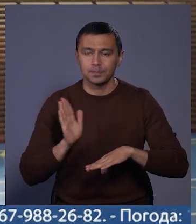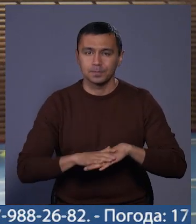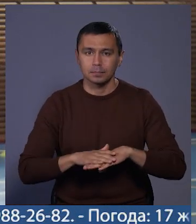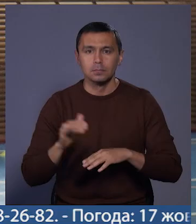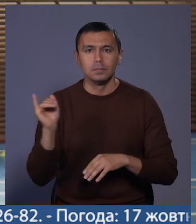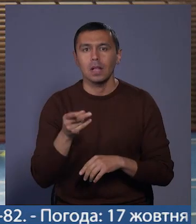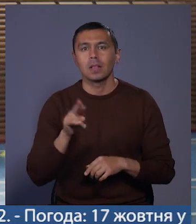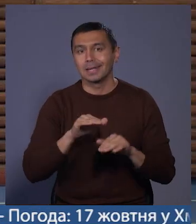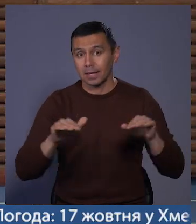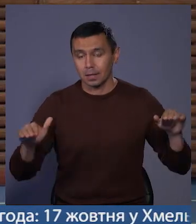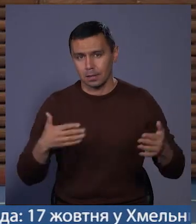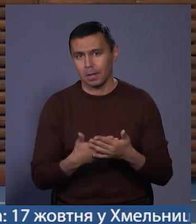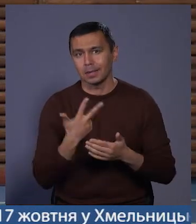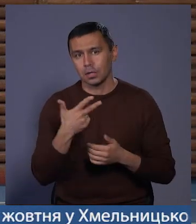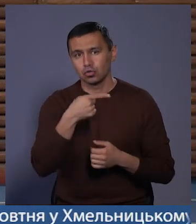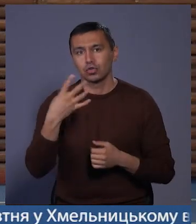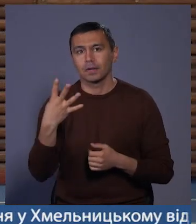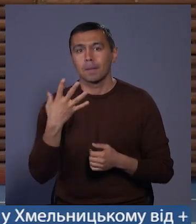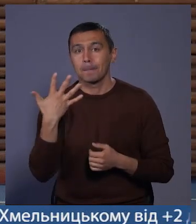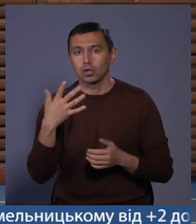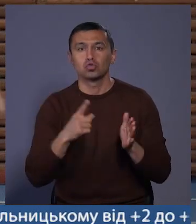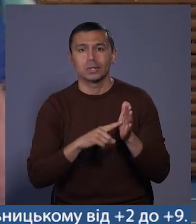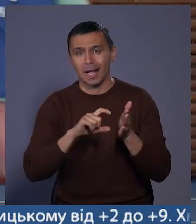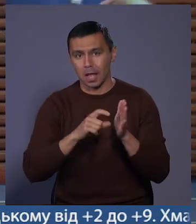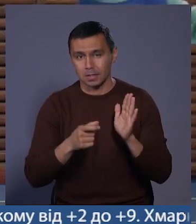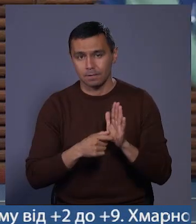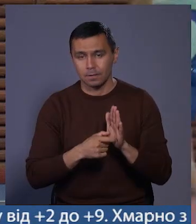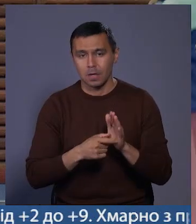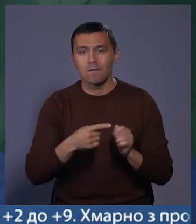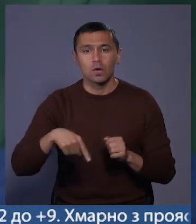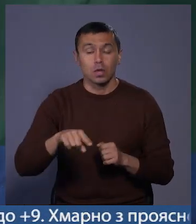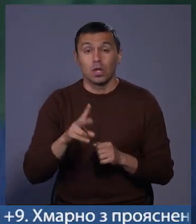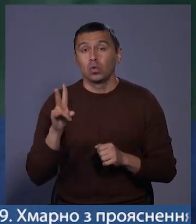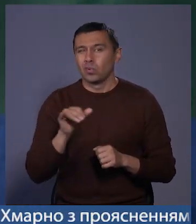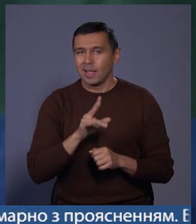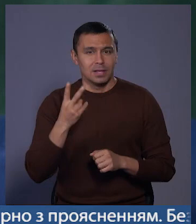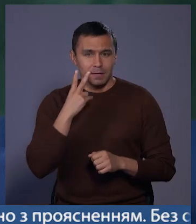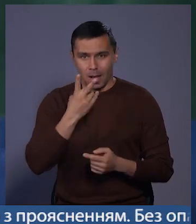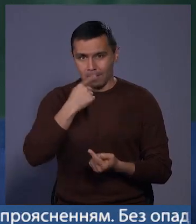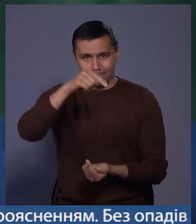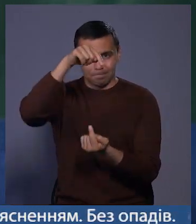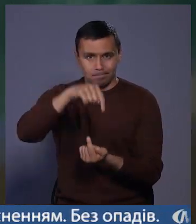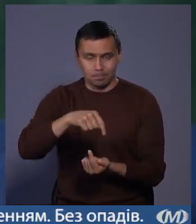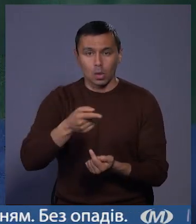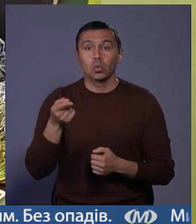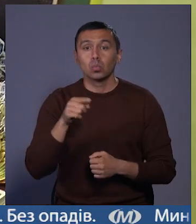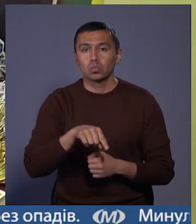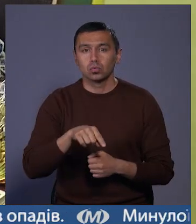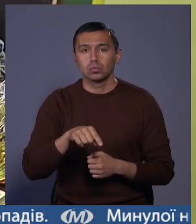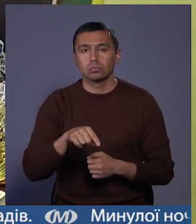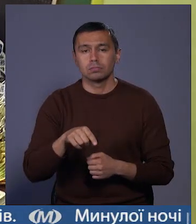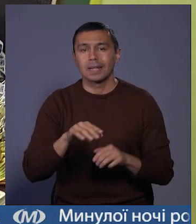І для дітей третіх, четвертих, п'ятих, шостих класів вони не завжди підходять. Тому що